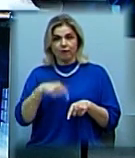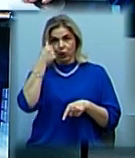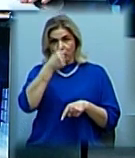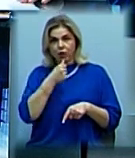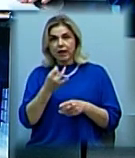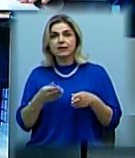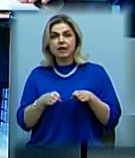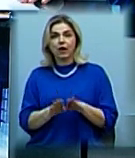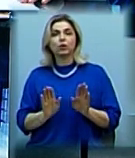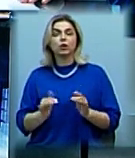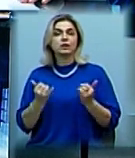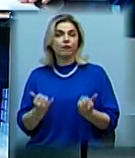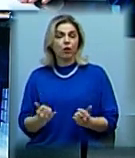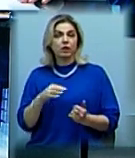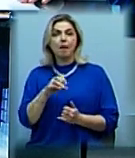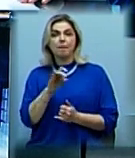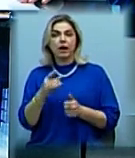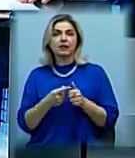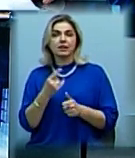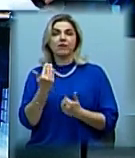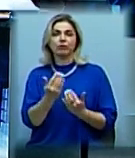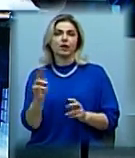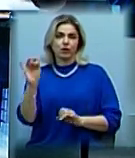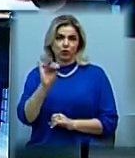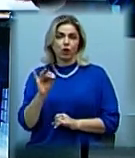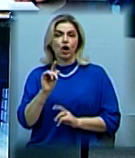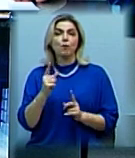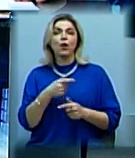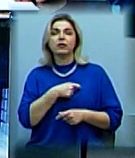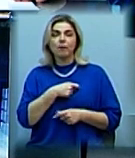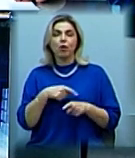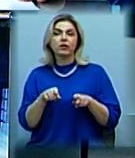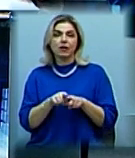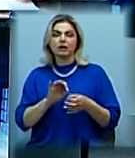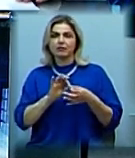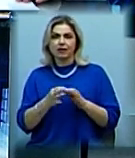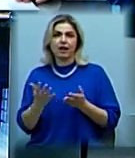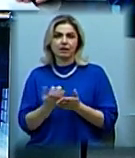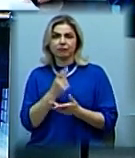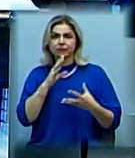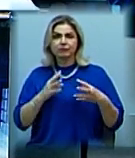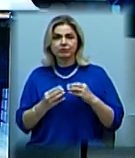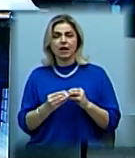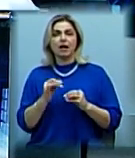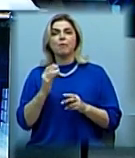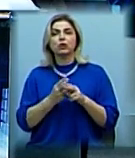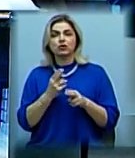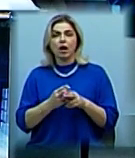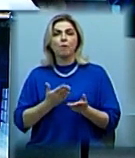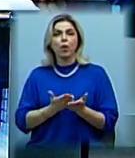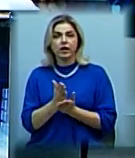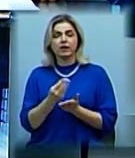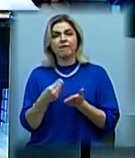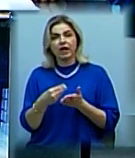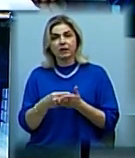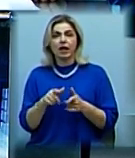закрита лише сьогодні. Мер назвав її історичною. Чому депутатам так складно знаходити консенсус? Заважають політичні,